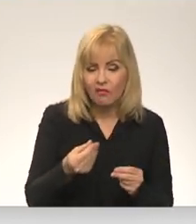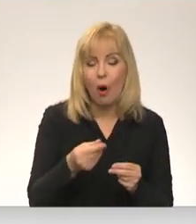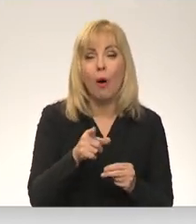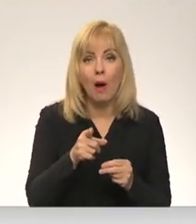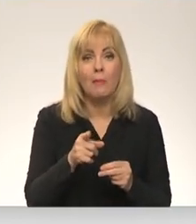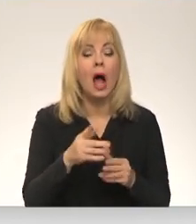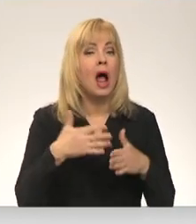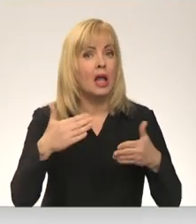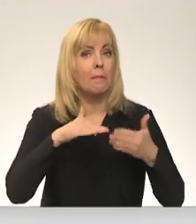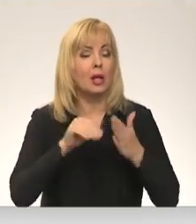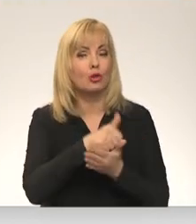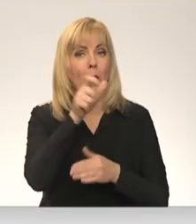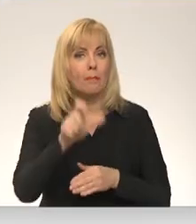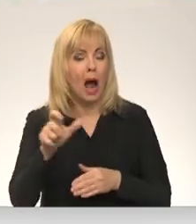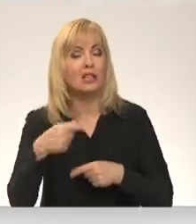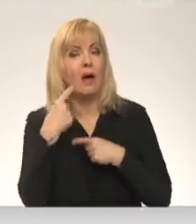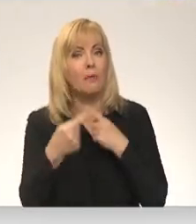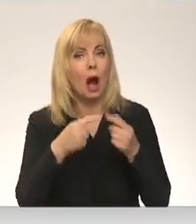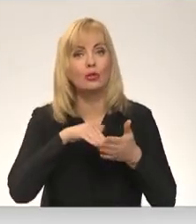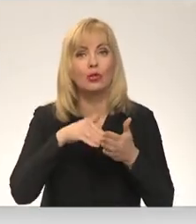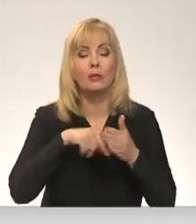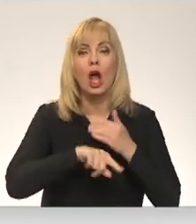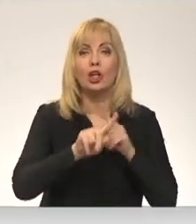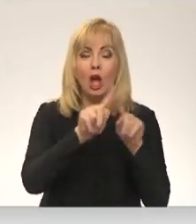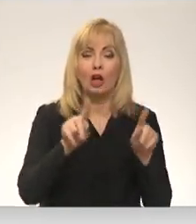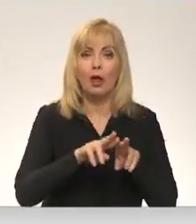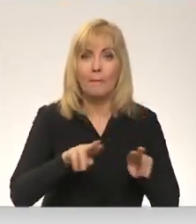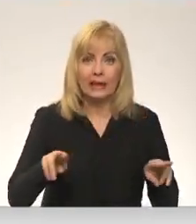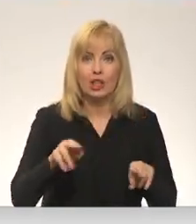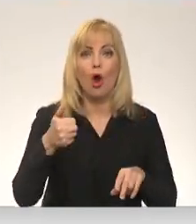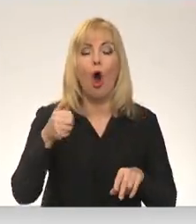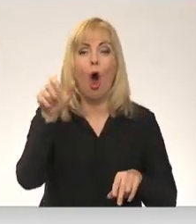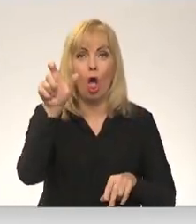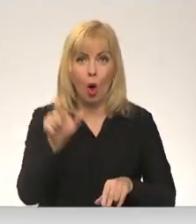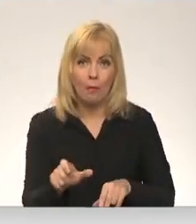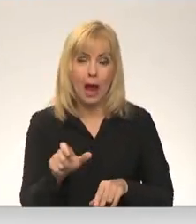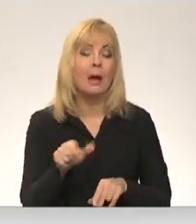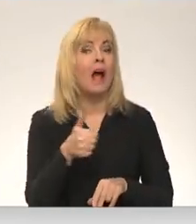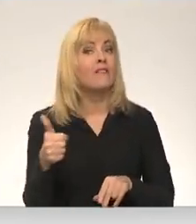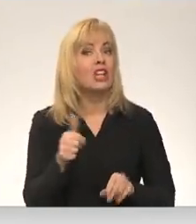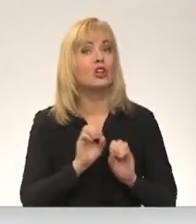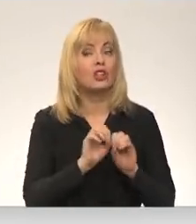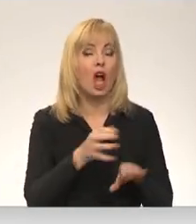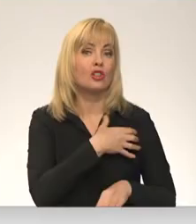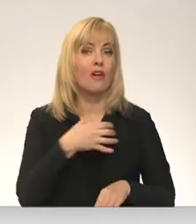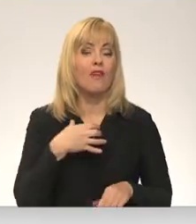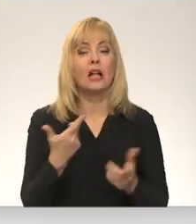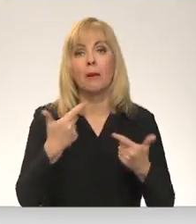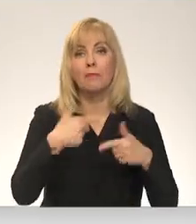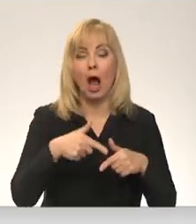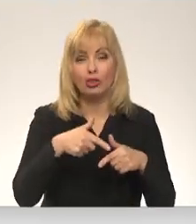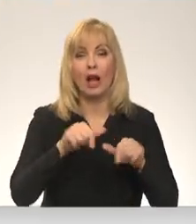Šodien Lielopilsē pārstāju pārrunāja situāciju ar iekšlietu ministri Mārīju Golubelu. Viņa informēja, valdībā pašlaik to